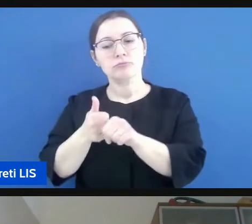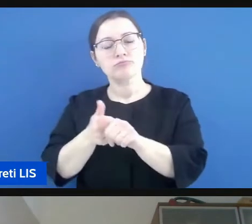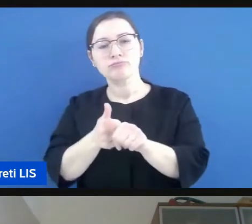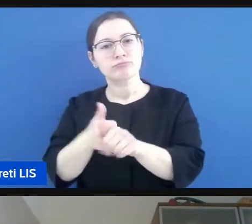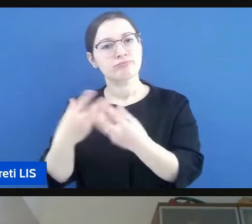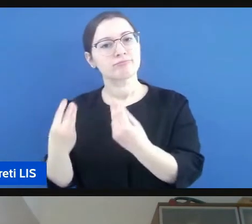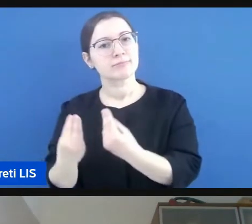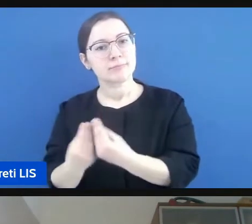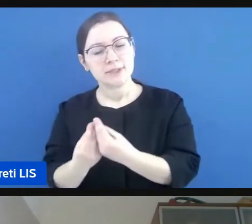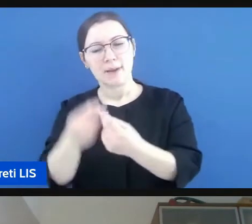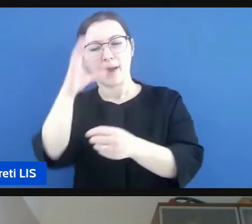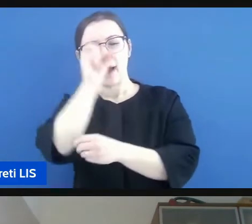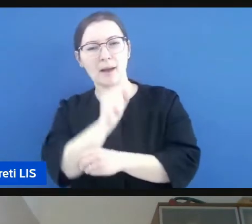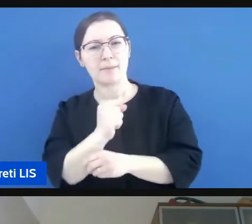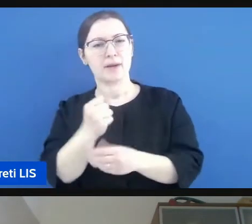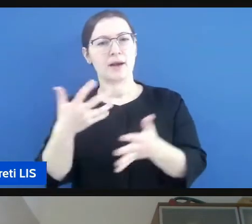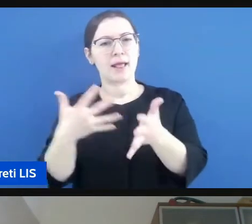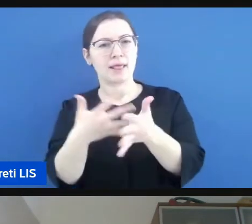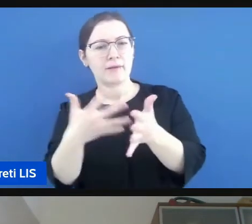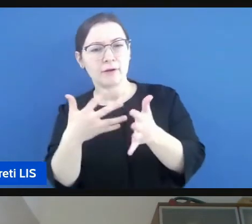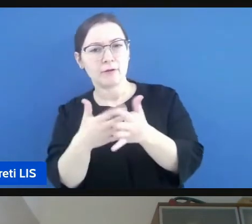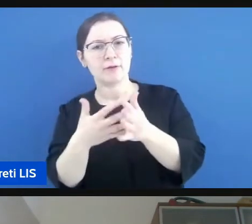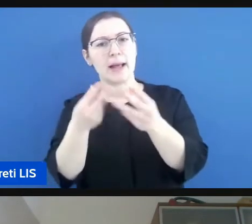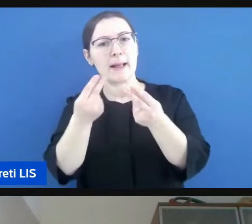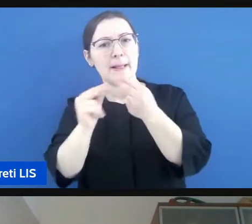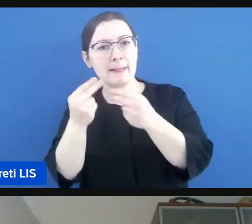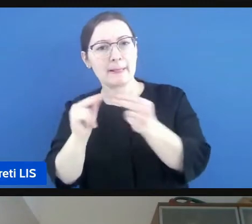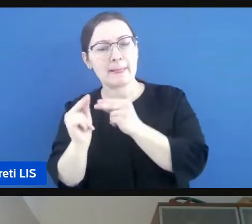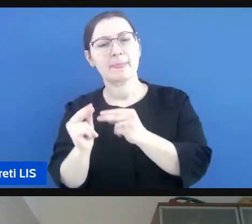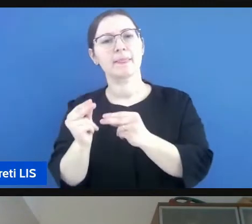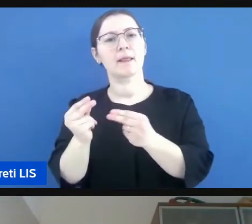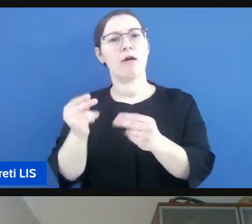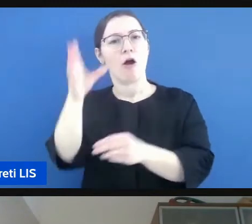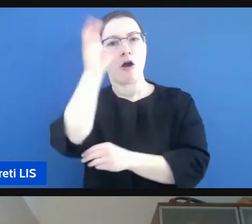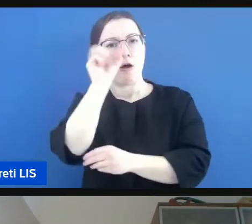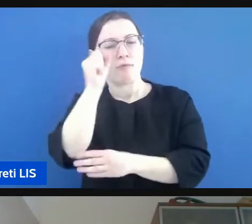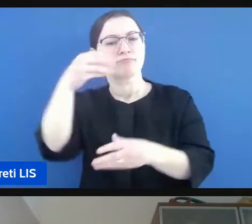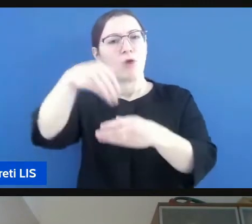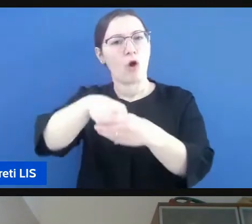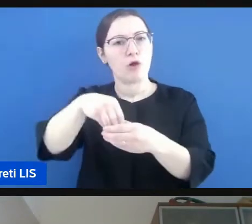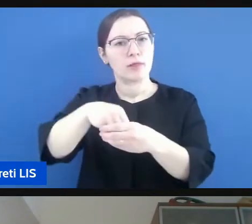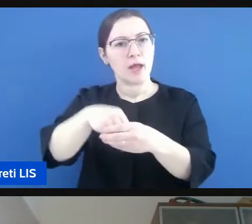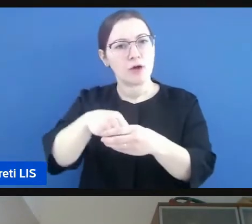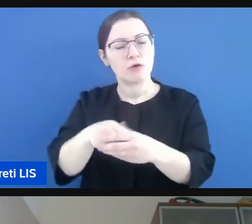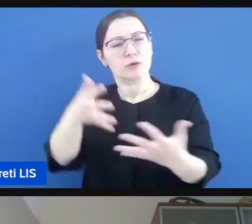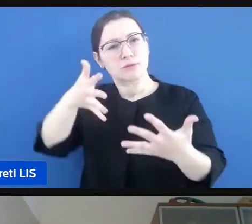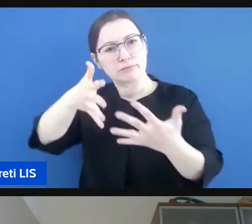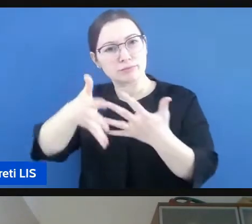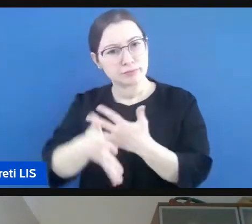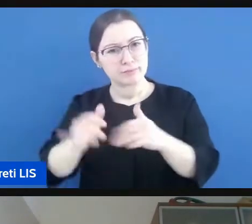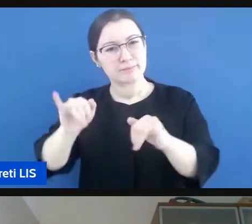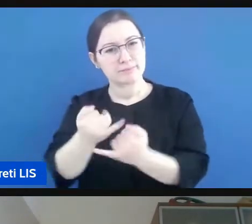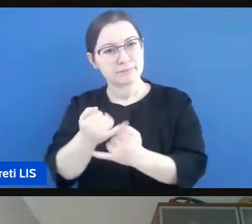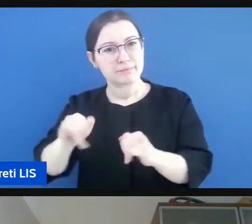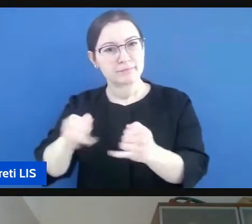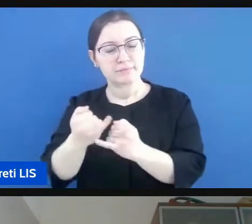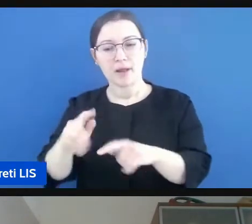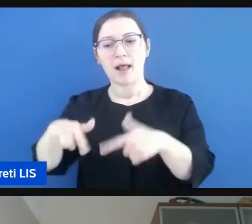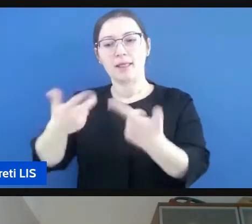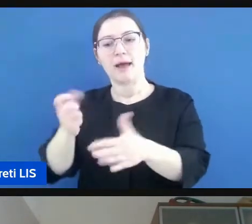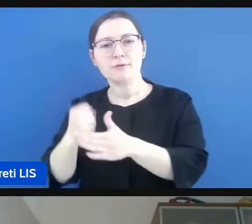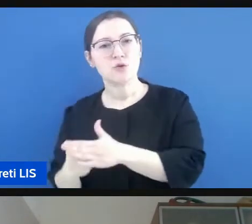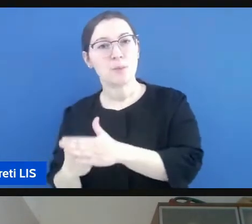contenuti aggiungendo degli elementi di supporto per il